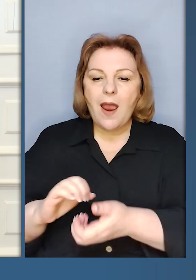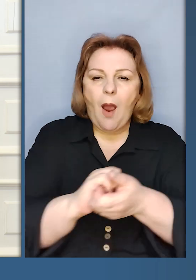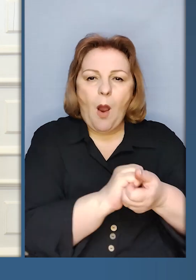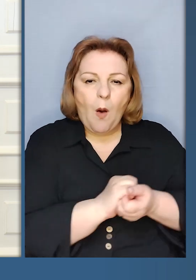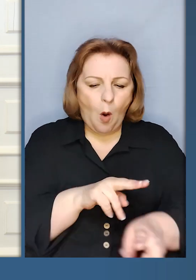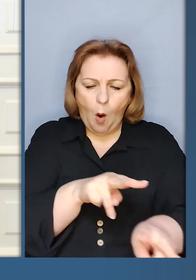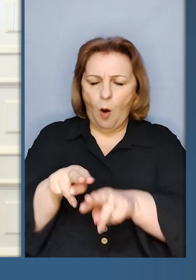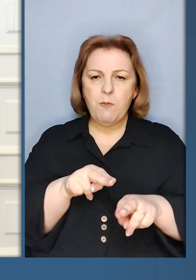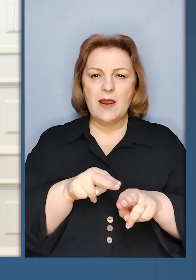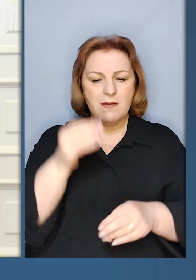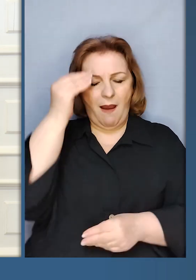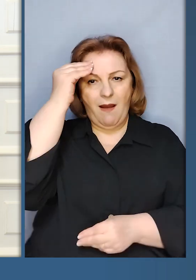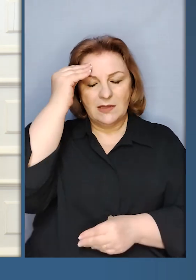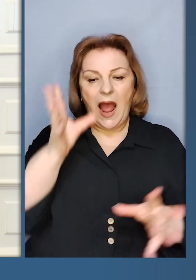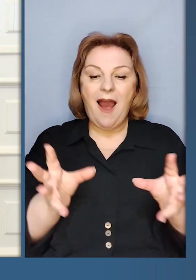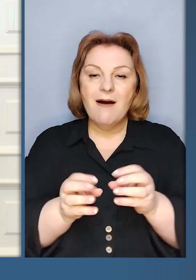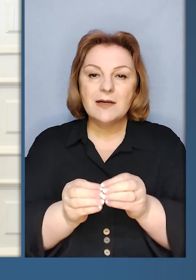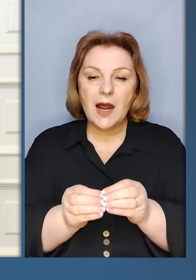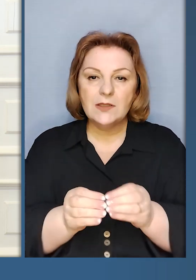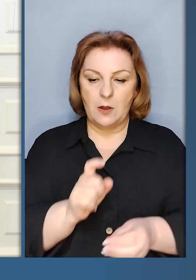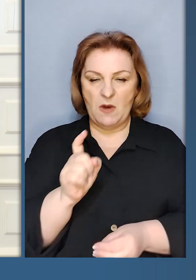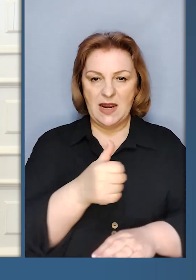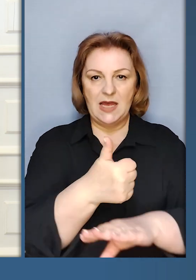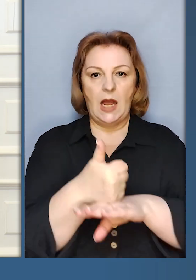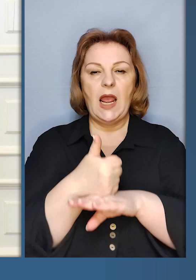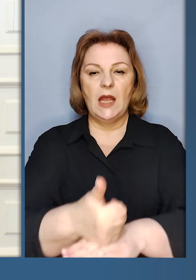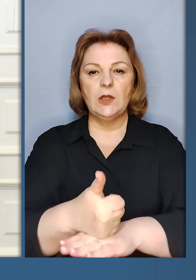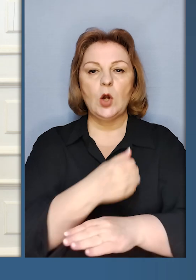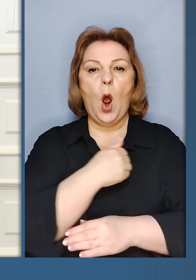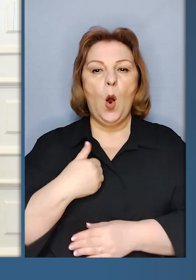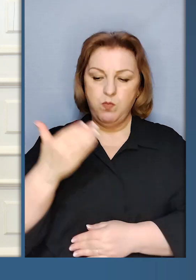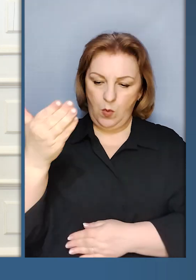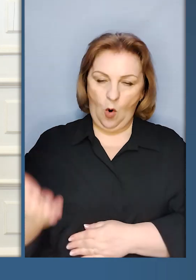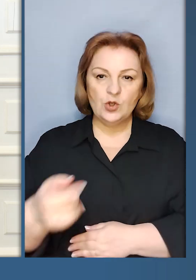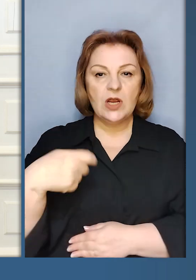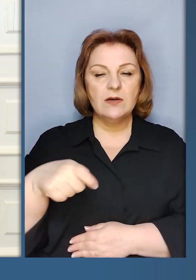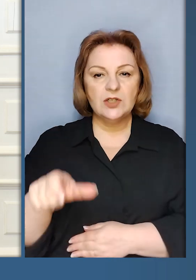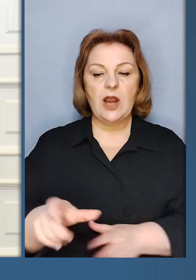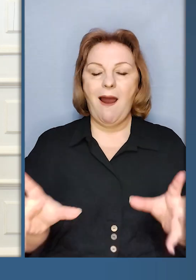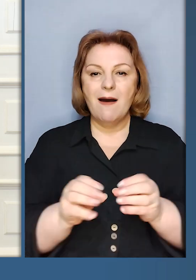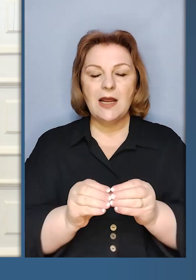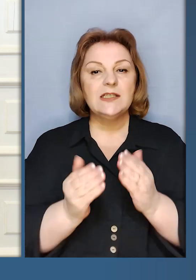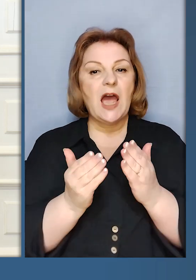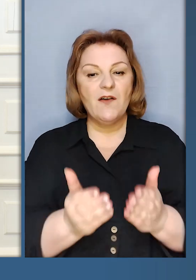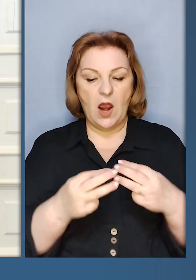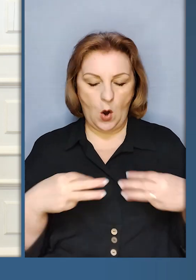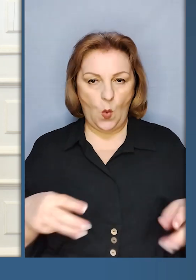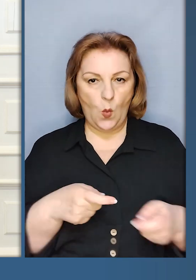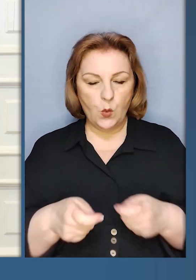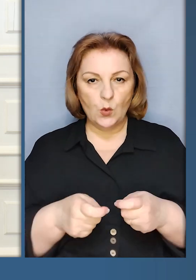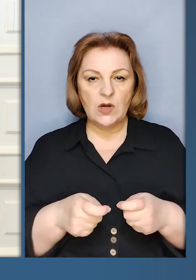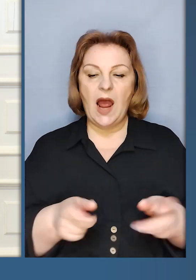Польщі об'єднані, об'єднані разом з лідером Польщі, і разом з